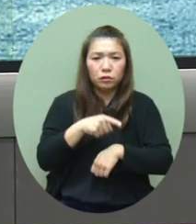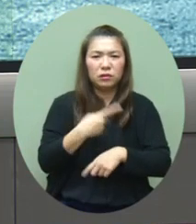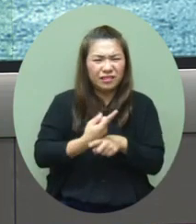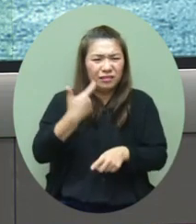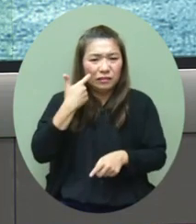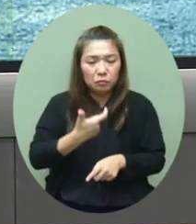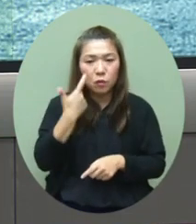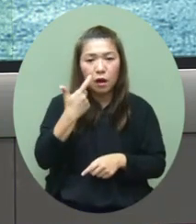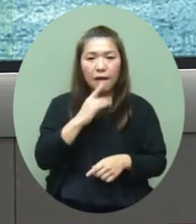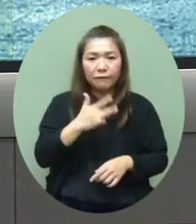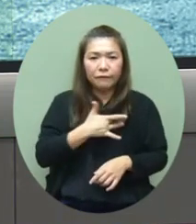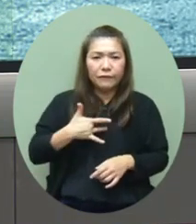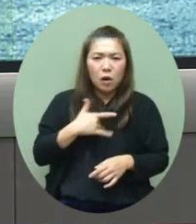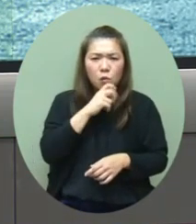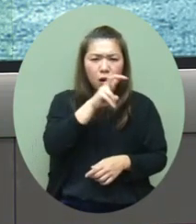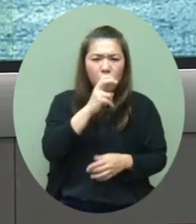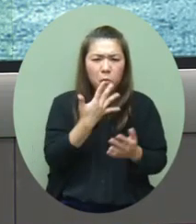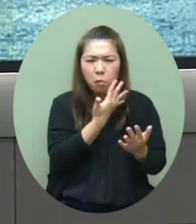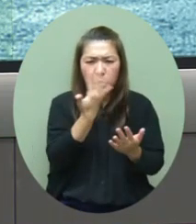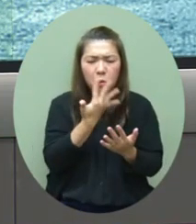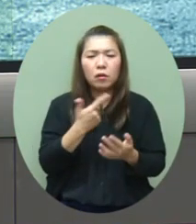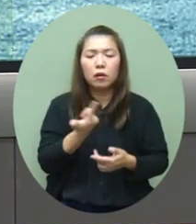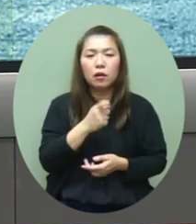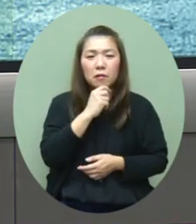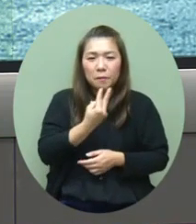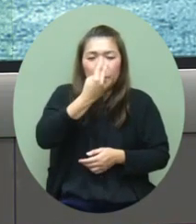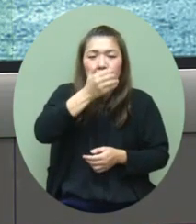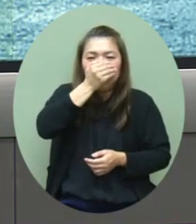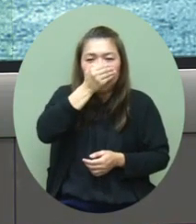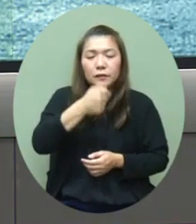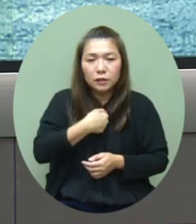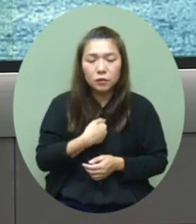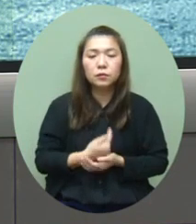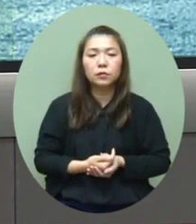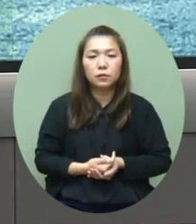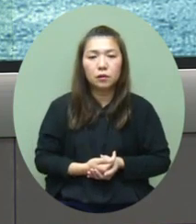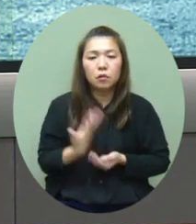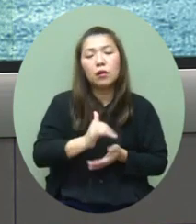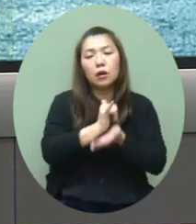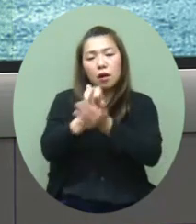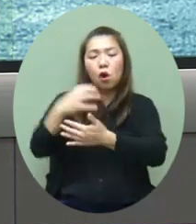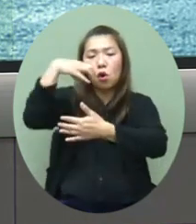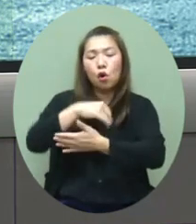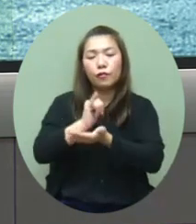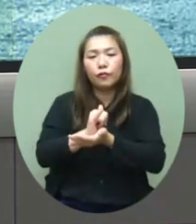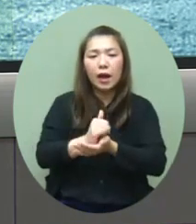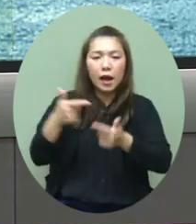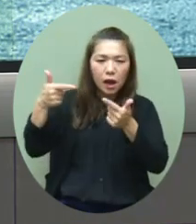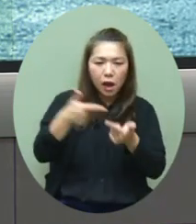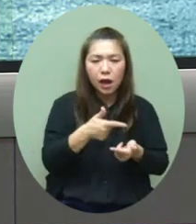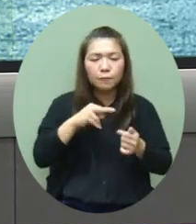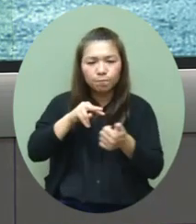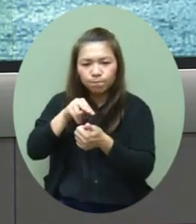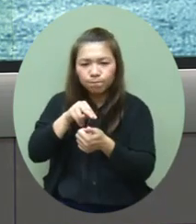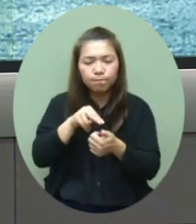相当严重肺片花和需要高浓度的氧气之后就入了内科的隔离病房继续跟进治